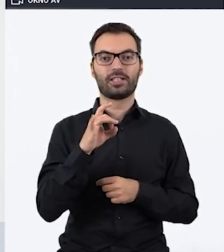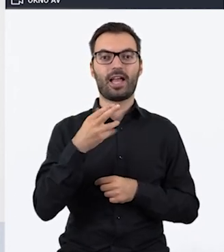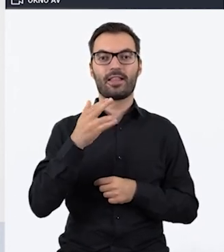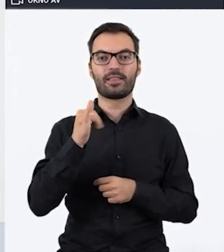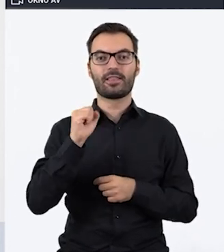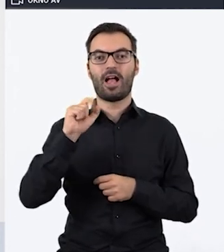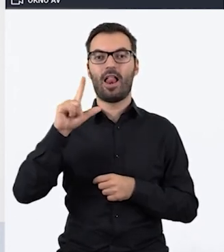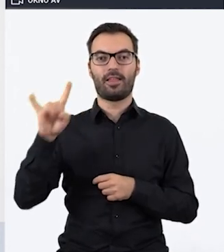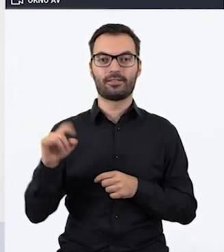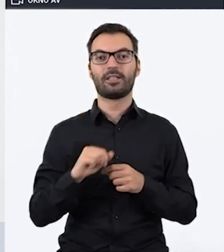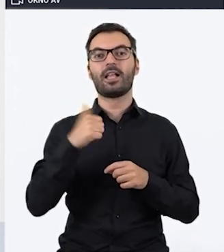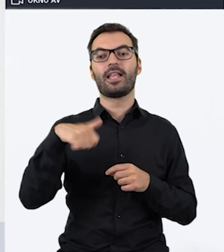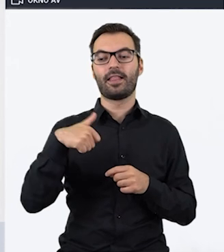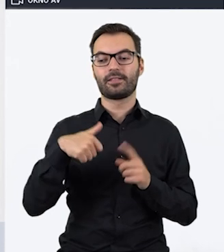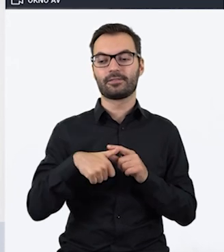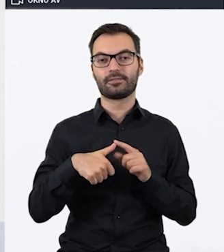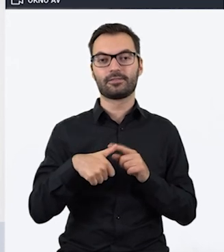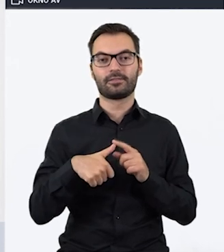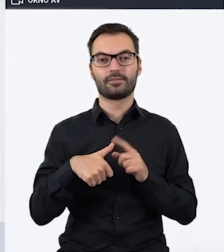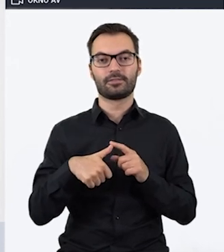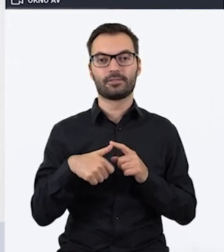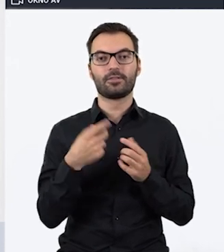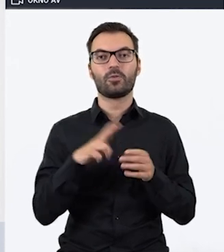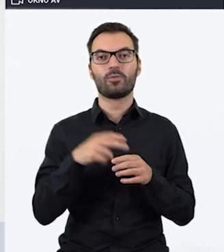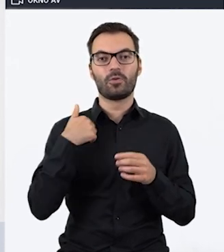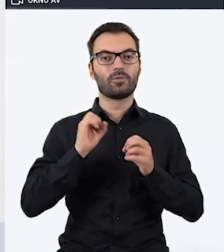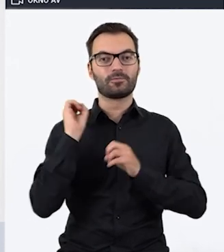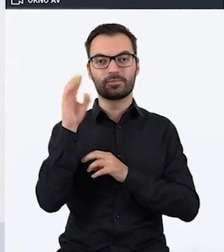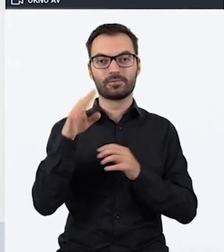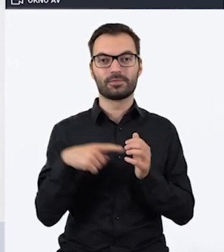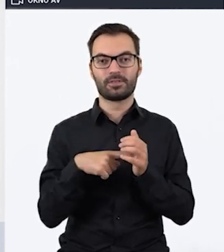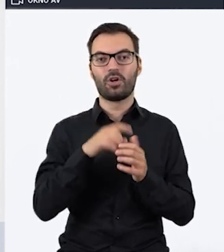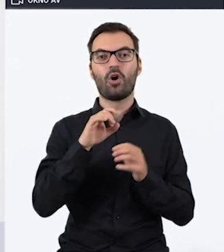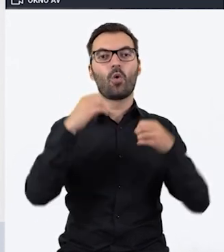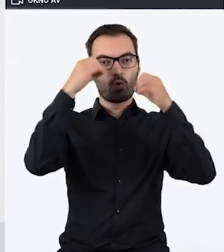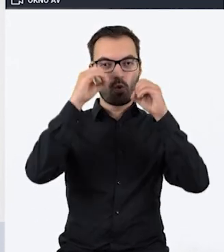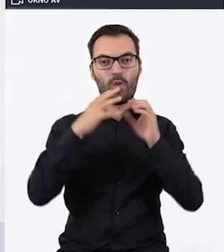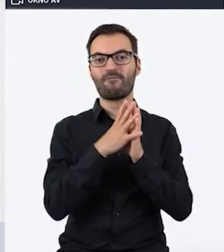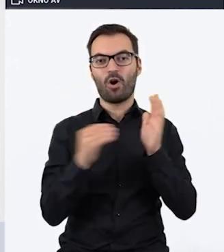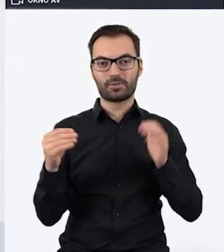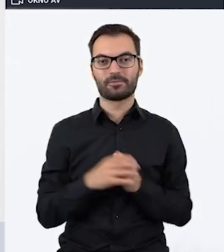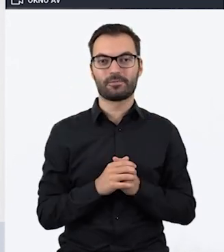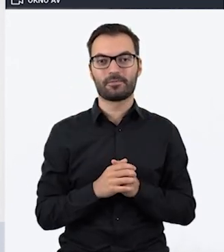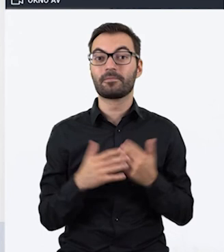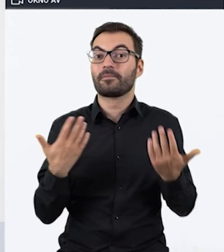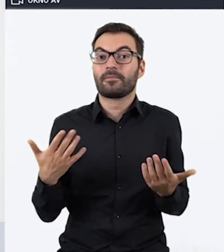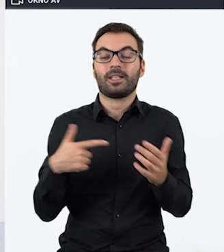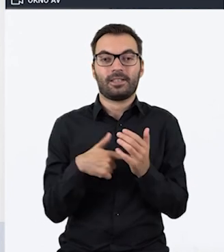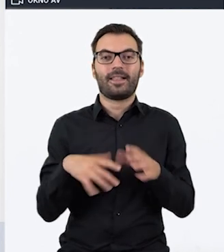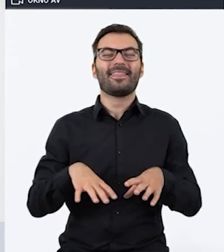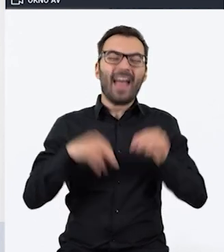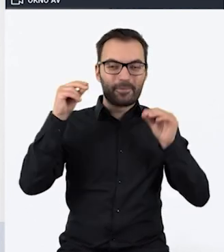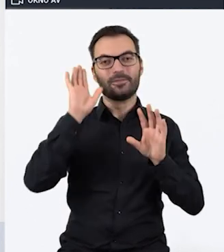i ten jeden, który był wyświetlany w Google Formsach, tak żeby na początek taki